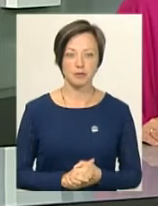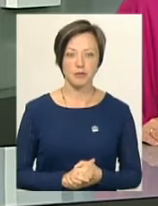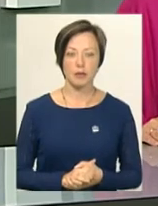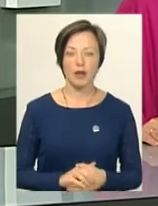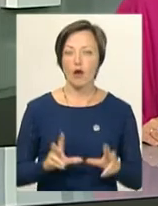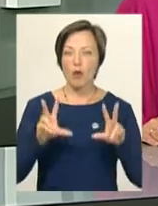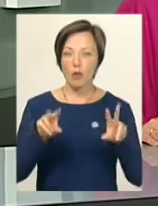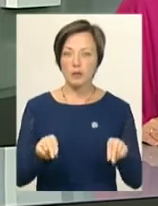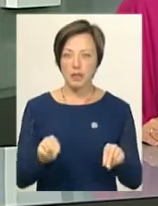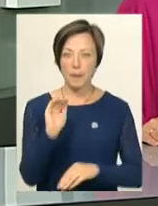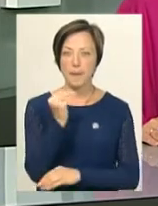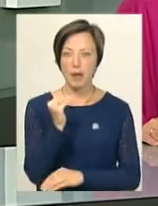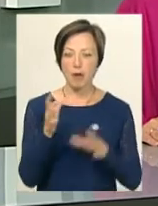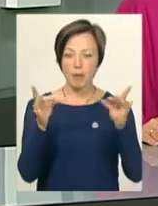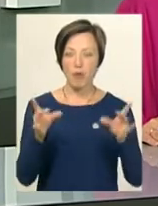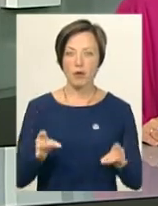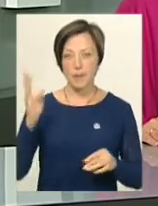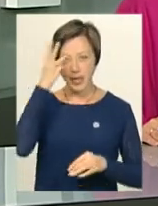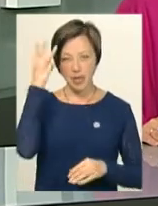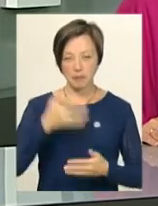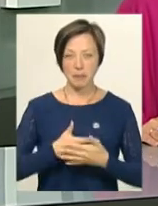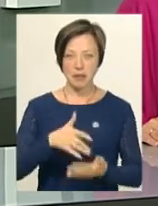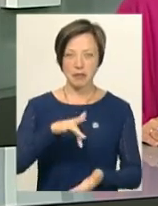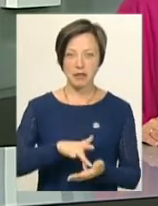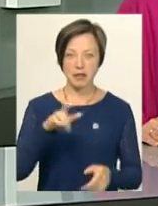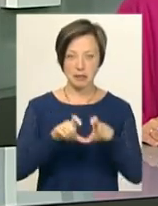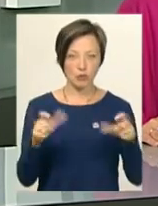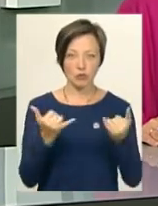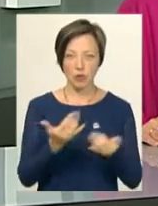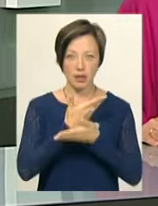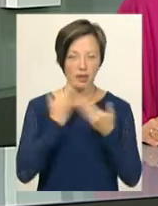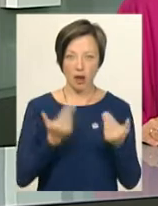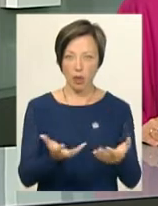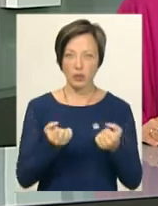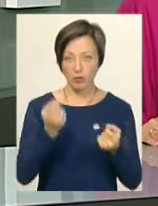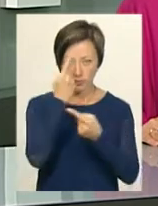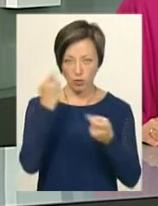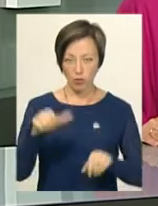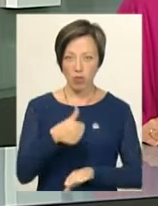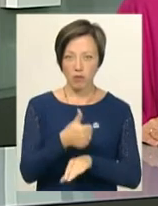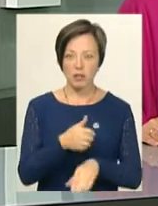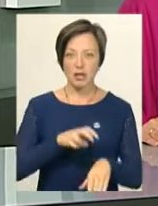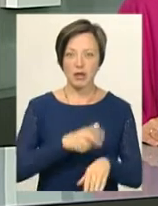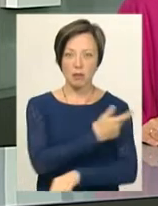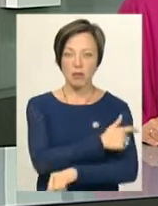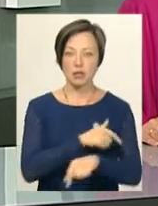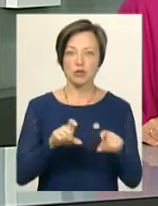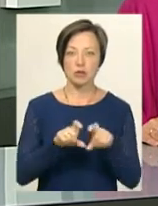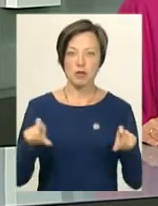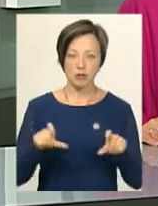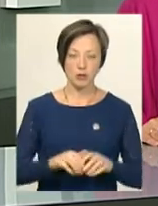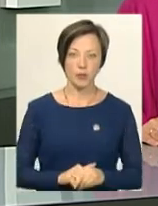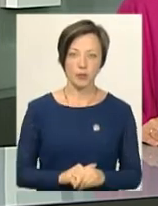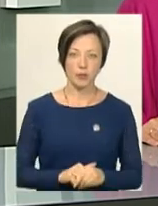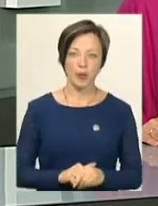Обіцяні бебі-бокси Хмельницький міський перинатальний центр сьогодні не отримав. Про це повідомив головний лікар медичного закладу Андрій